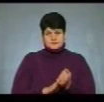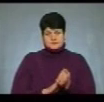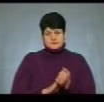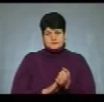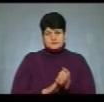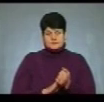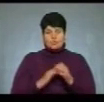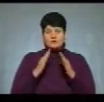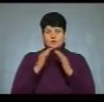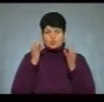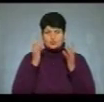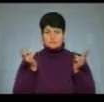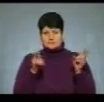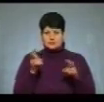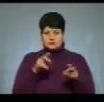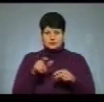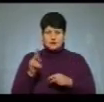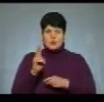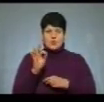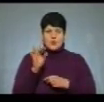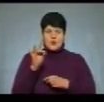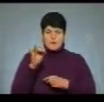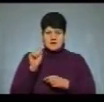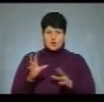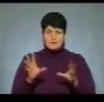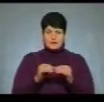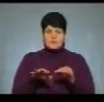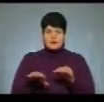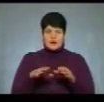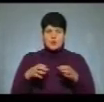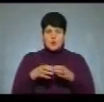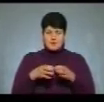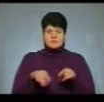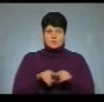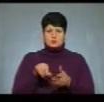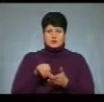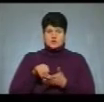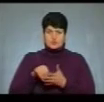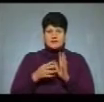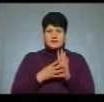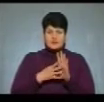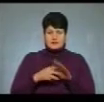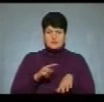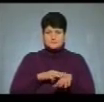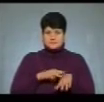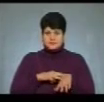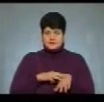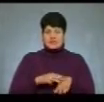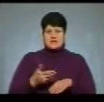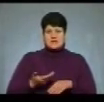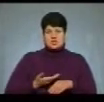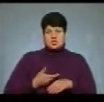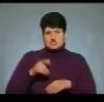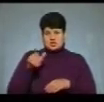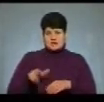До будинку культури сходяться жителі Коропецької об'єднаної територіальної громади. Також присутні 9 правоохоронців. Жителька селища